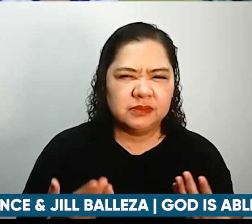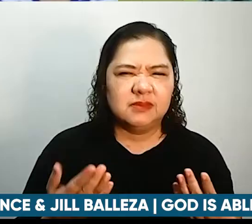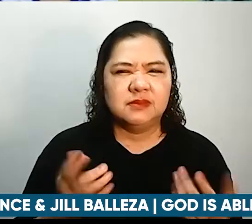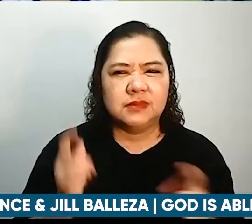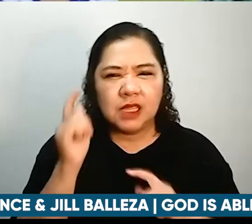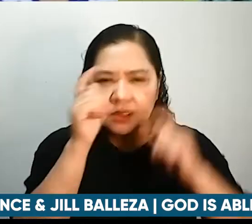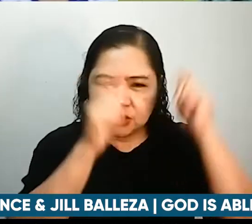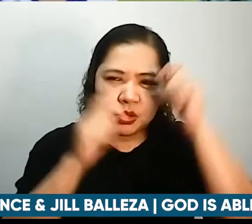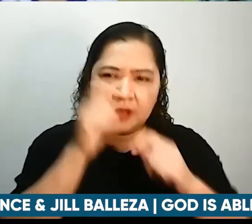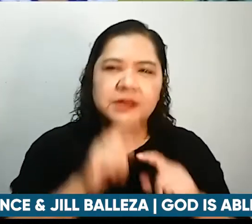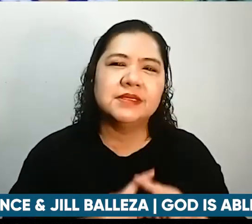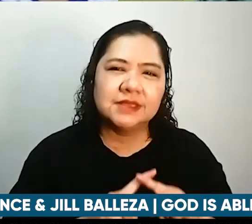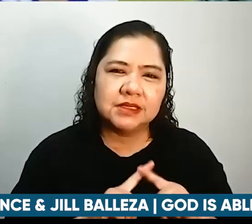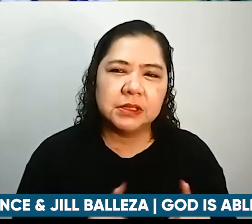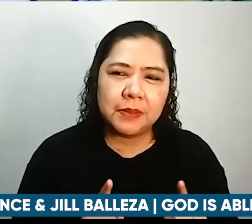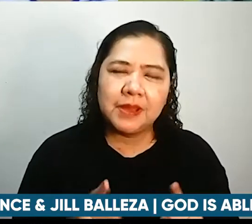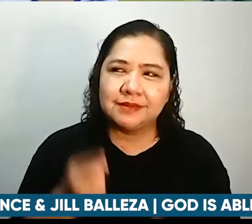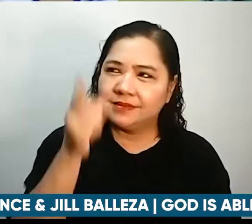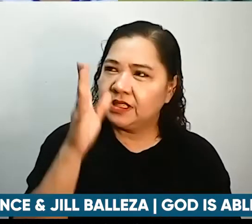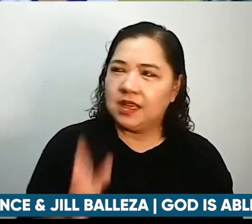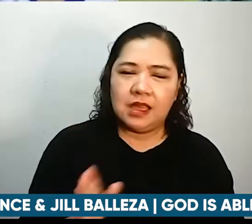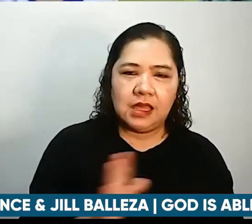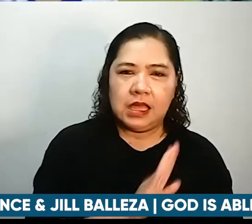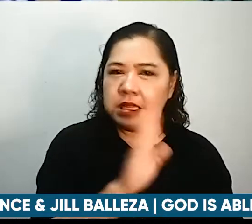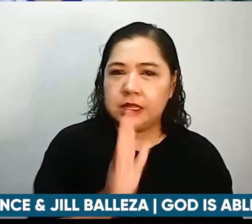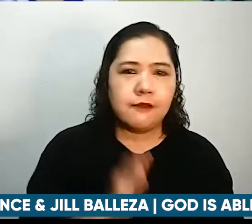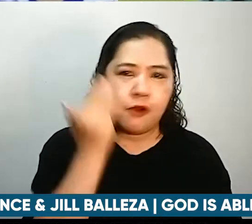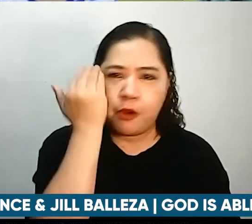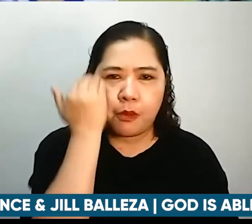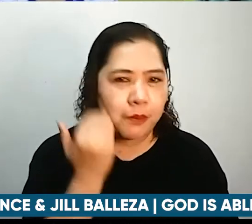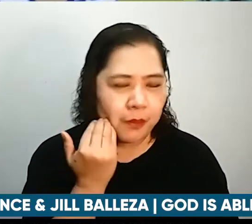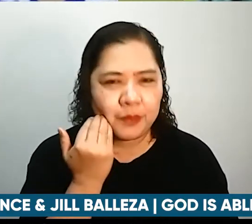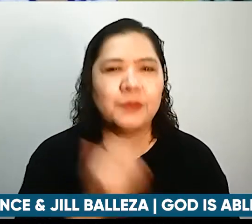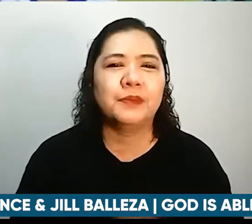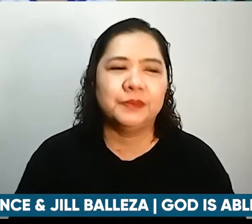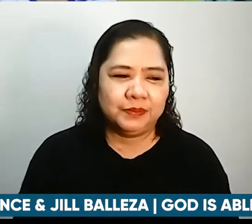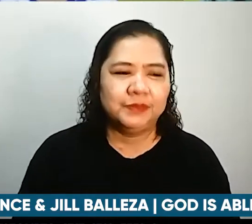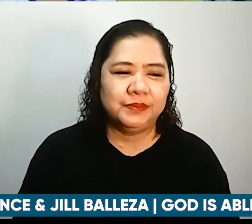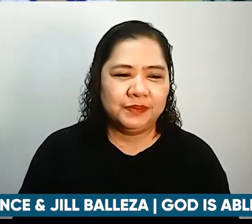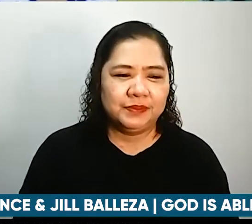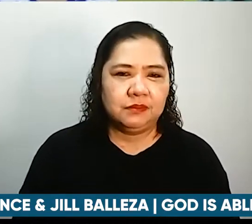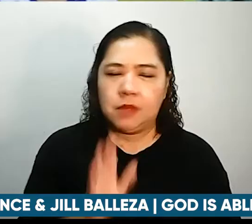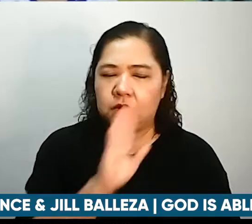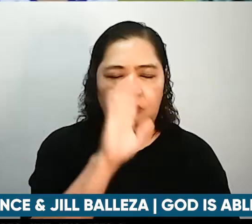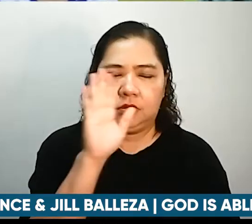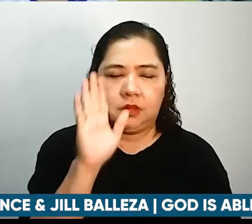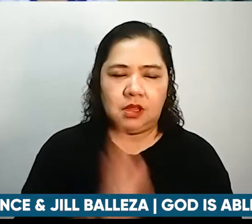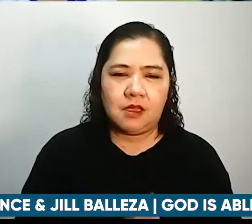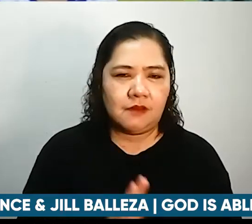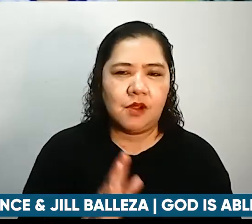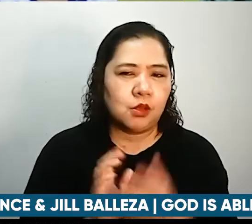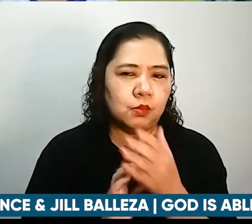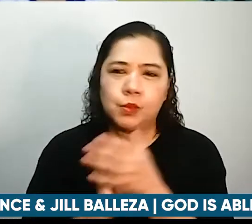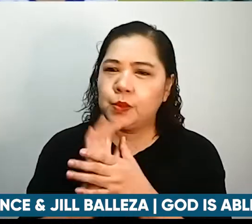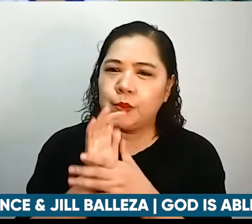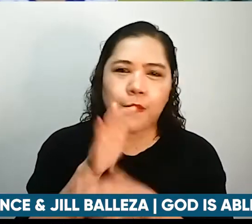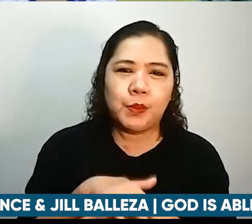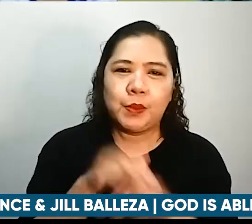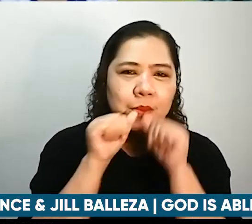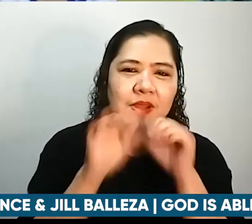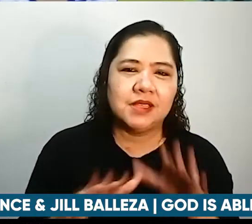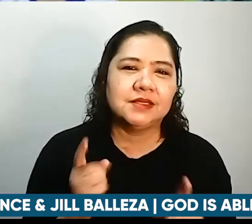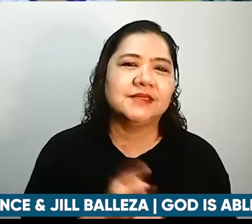nangunguna. Hindi nagkukulang ang Lord. Ayan nalang. Hindi nagkukulang si Lord, naguumapaw pa si Lord. Yes. po